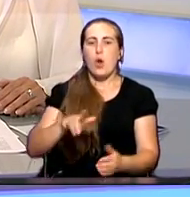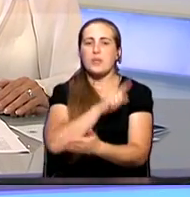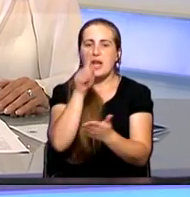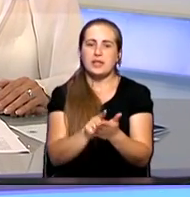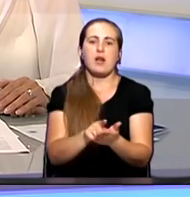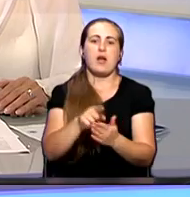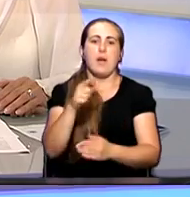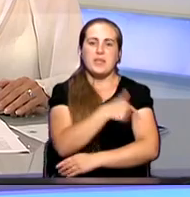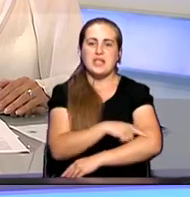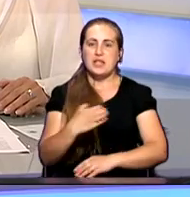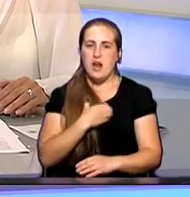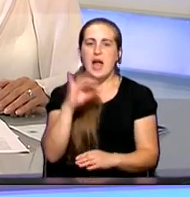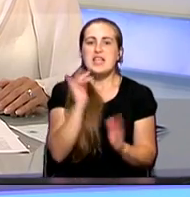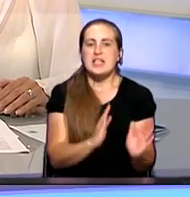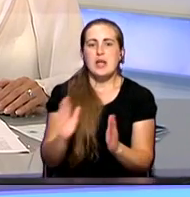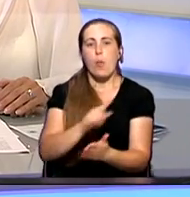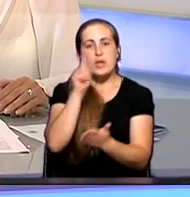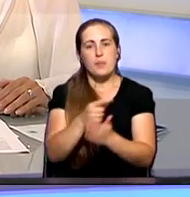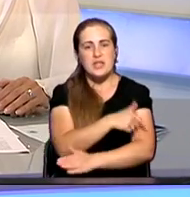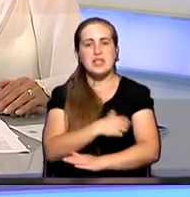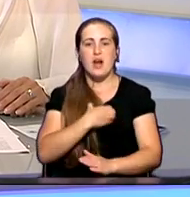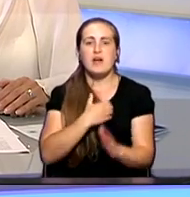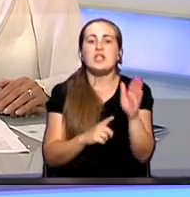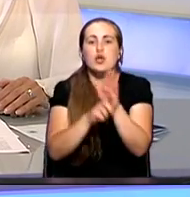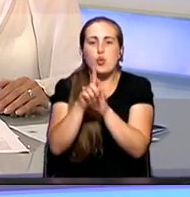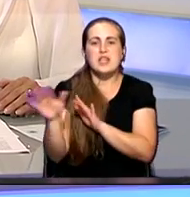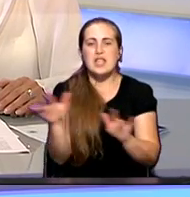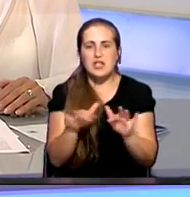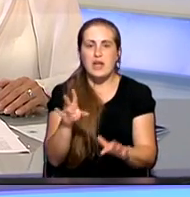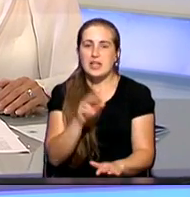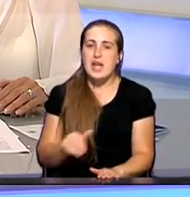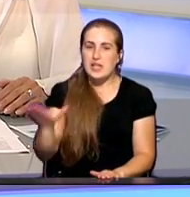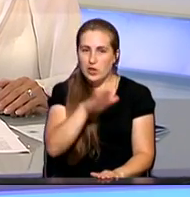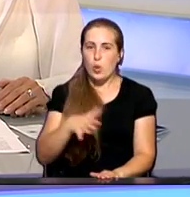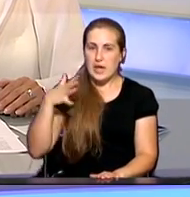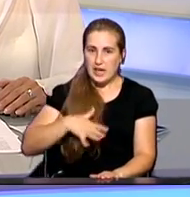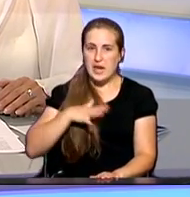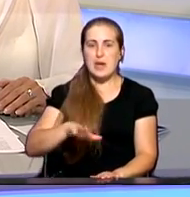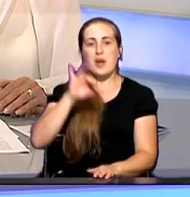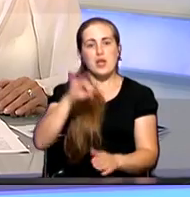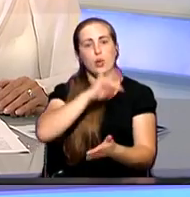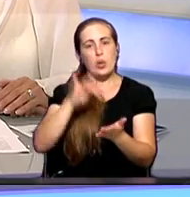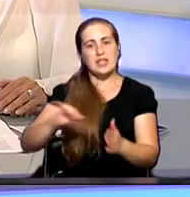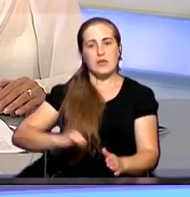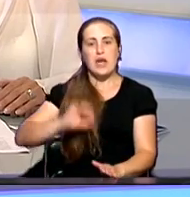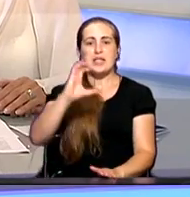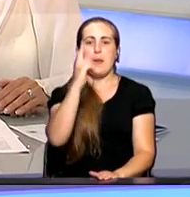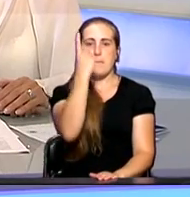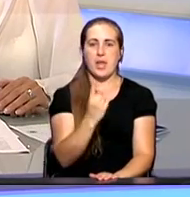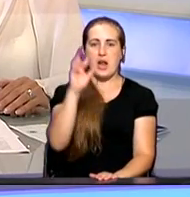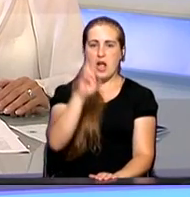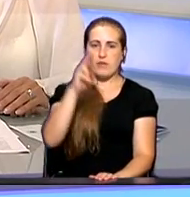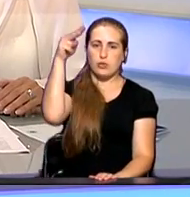страхования. И система обязательного медицинского страхования начнет функционировать на территории Республики Крым и города Севастополя с 1 января